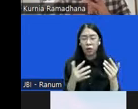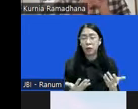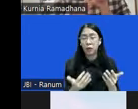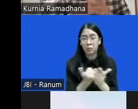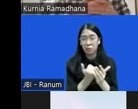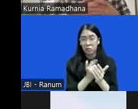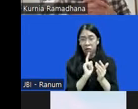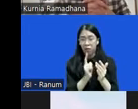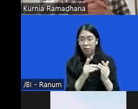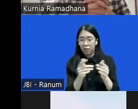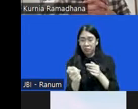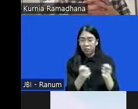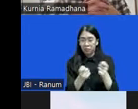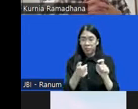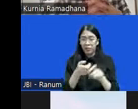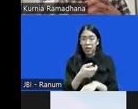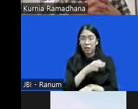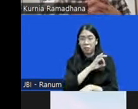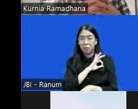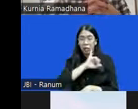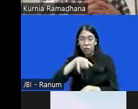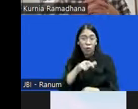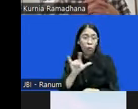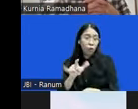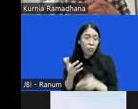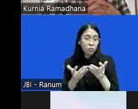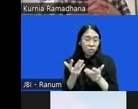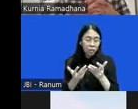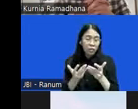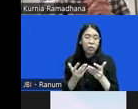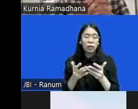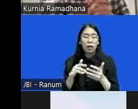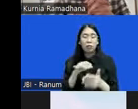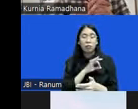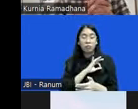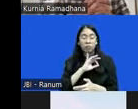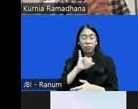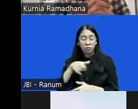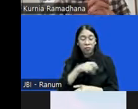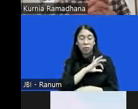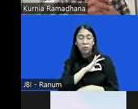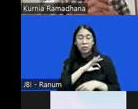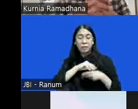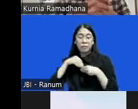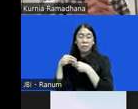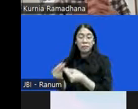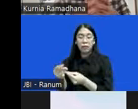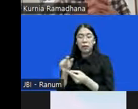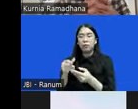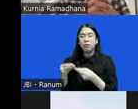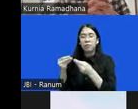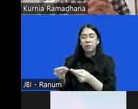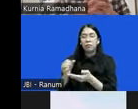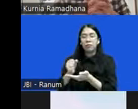setting dari Presiden Jokowi misalnya, sebelum melengser dari kekuasaan ingin memberikan kado kepada kepolisian?